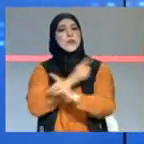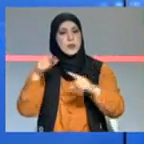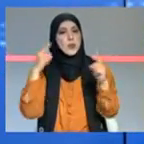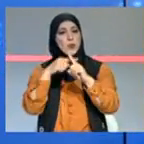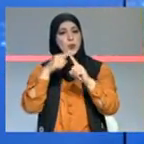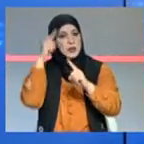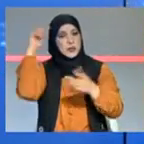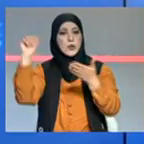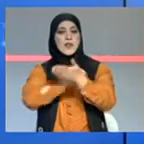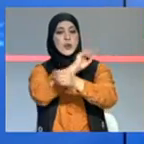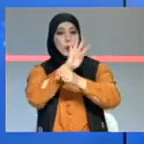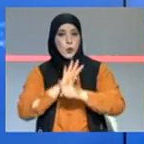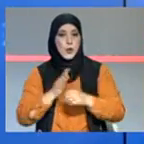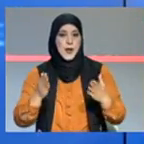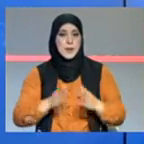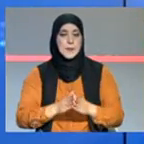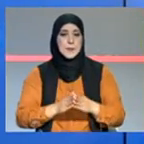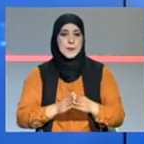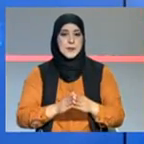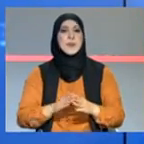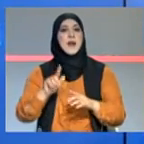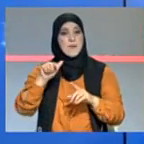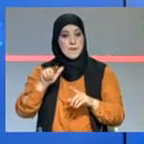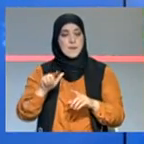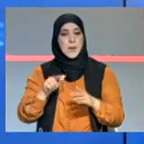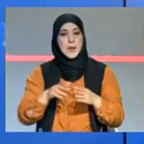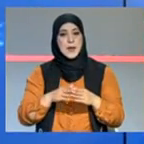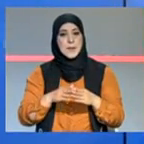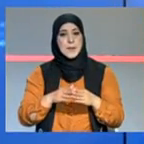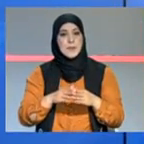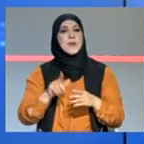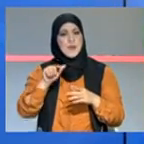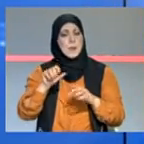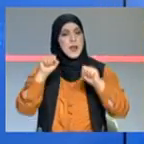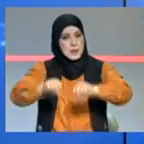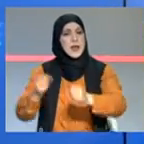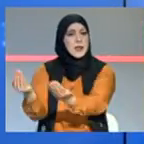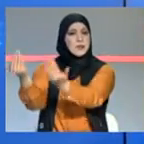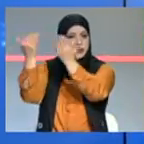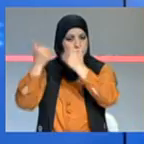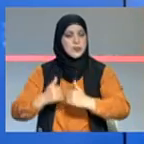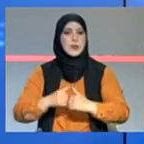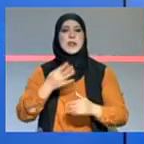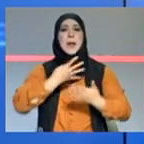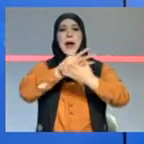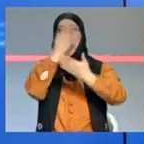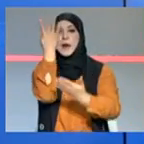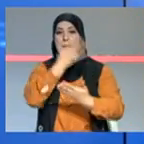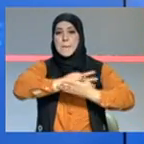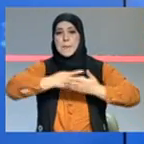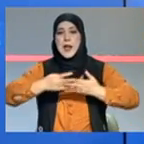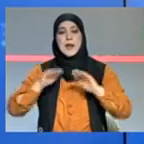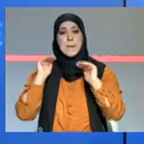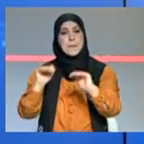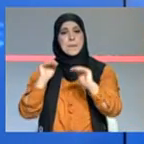الكافية وهذه حاجة باهية فما امكانية تزويد آخر بأربعة ملايين من فرد نوع